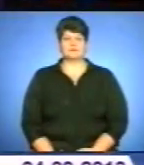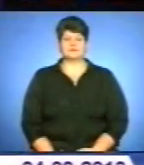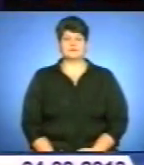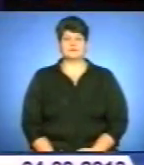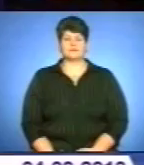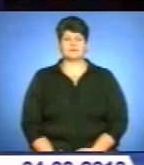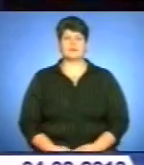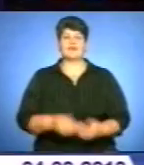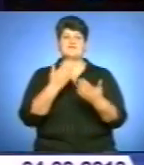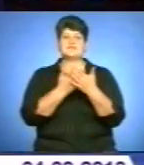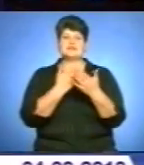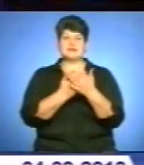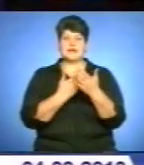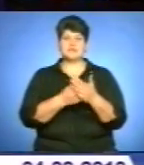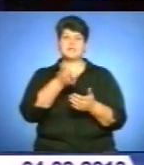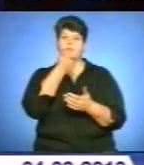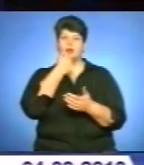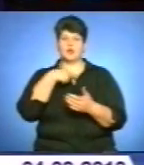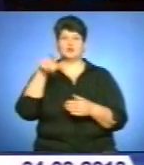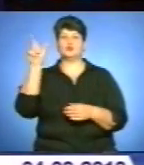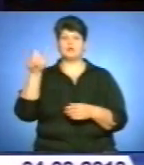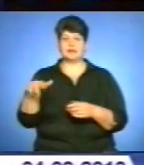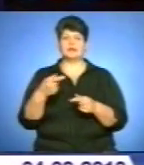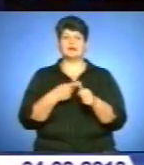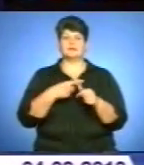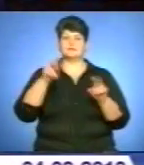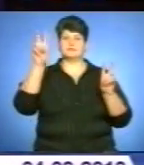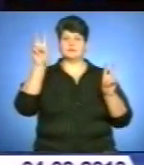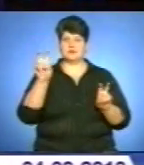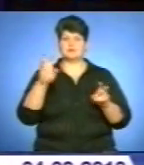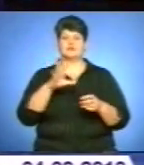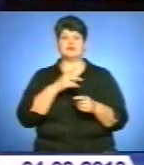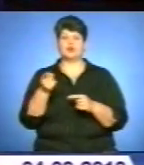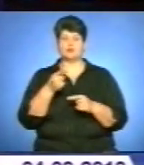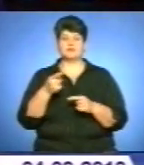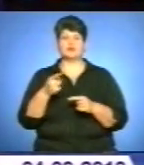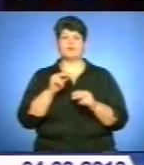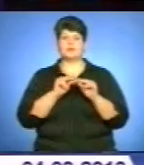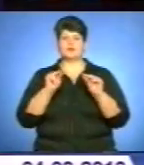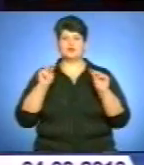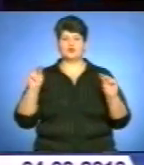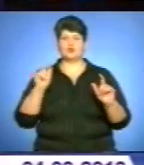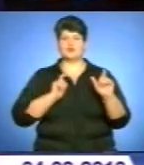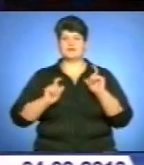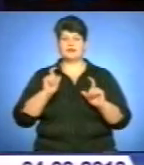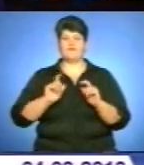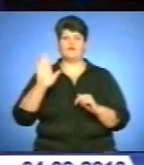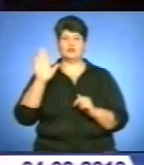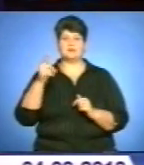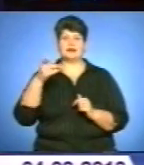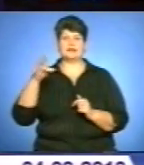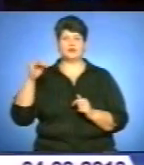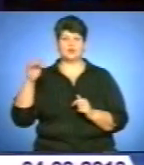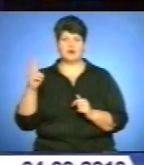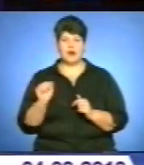Взірець він благородної людини. Під такою назвою в Тернопільському національному педагогічному університеті імені Володимира Гнатюка